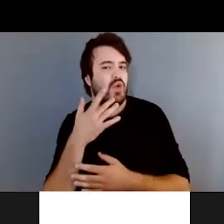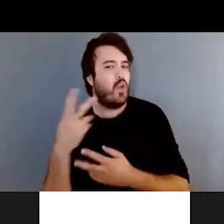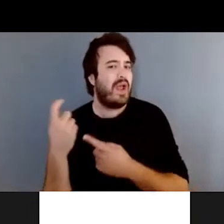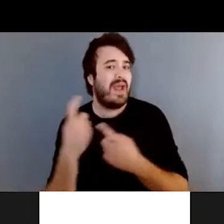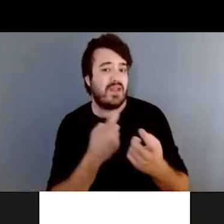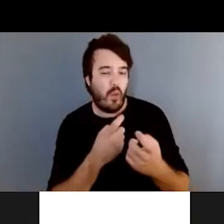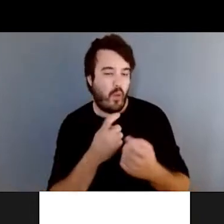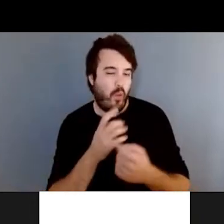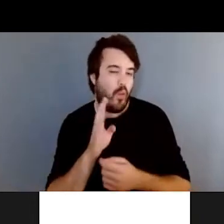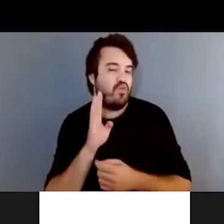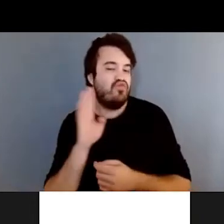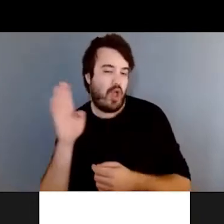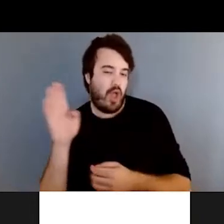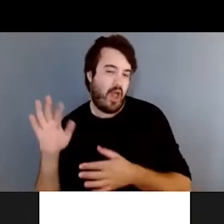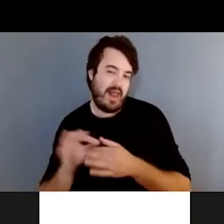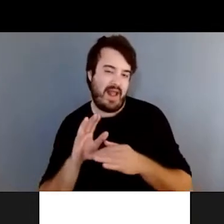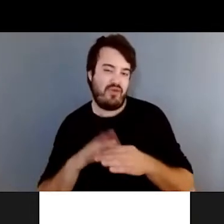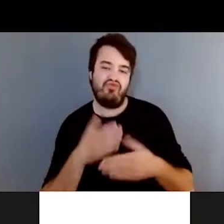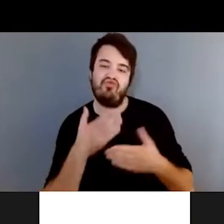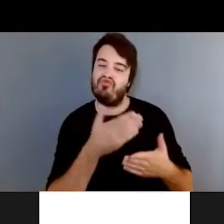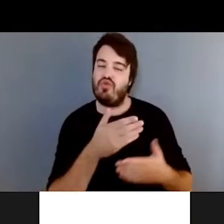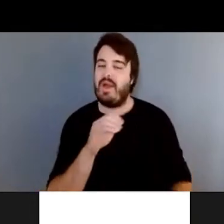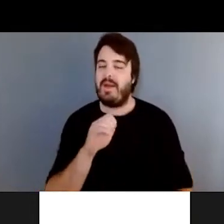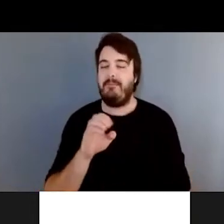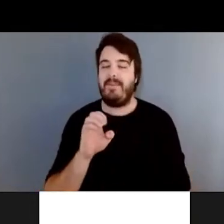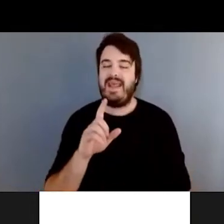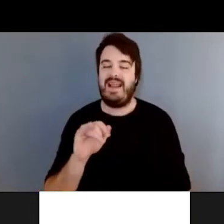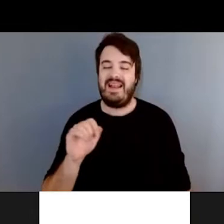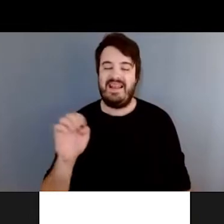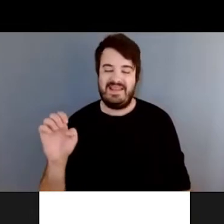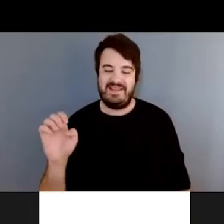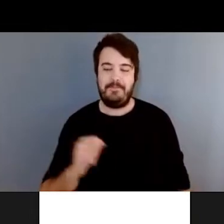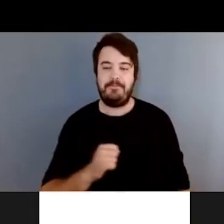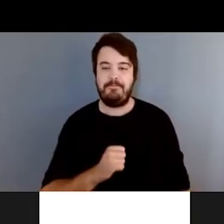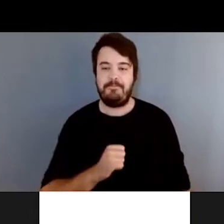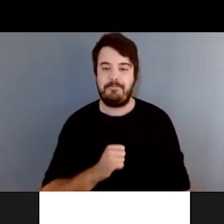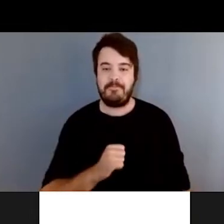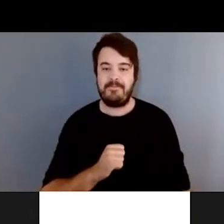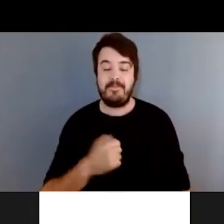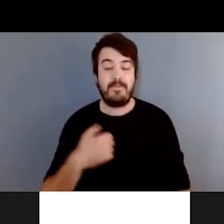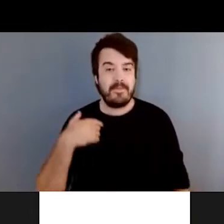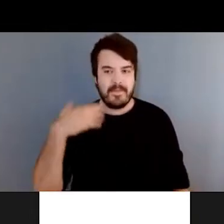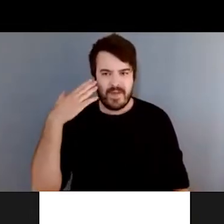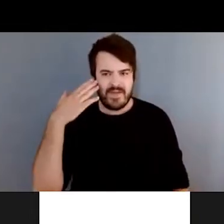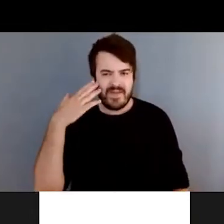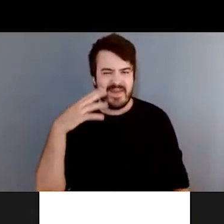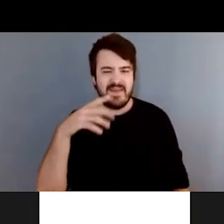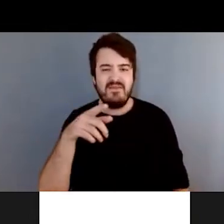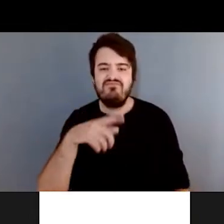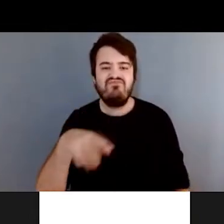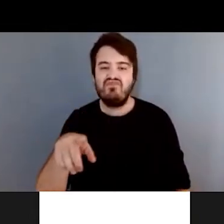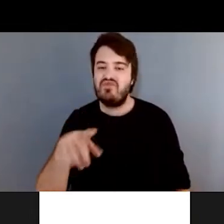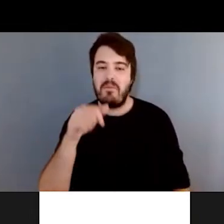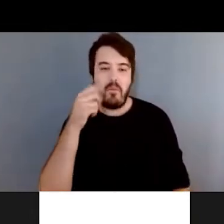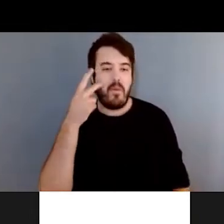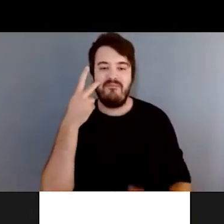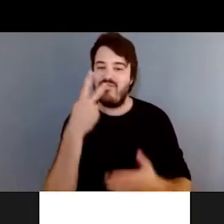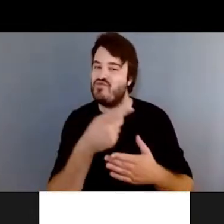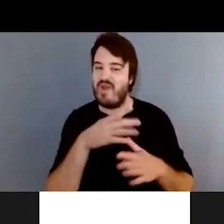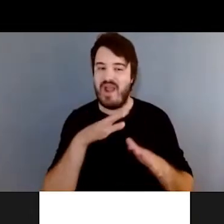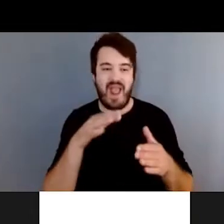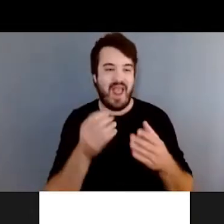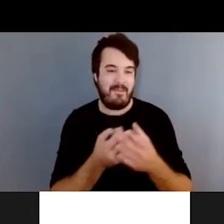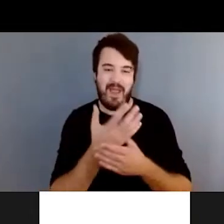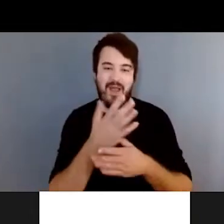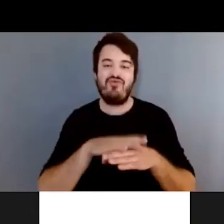tard par rapport à la mélisse. Je sais que vous ne'avez pas vue dans votre atelier sur la